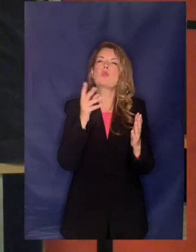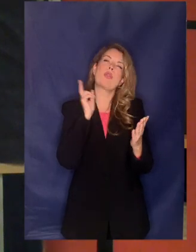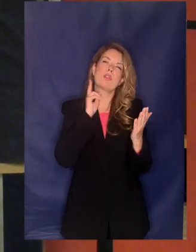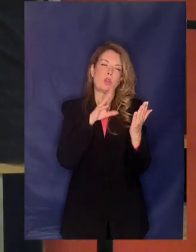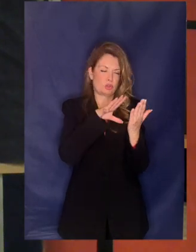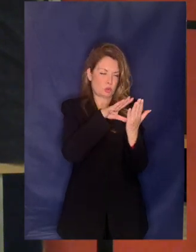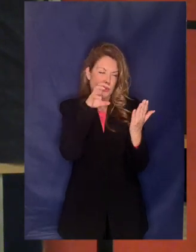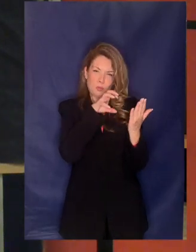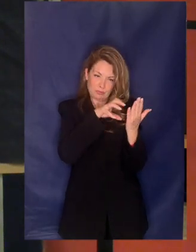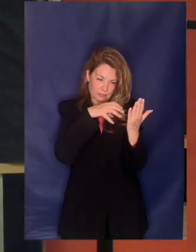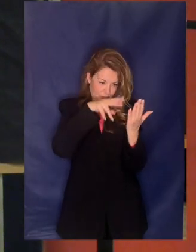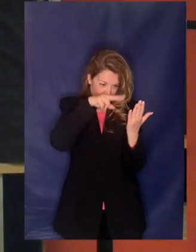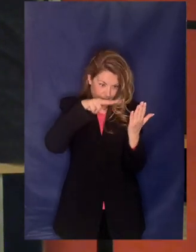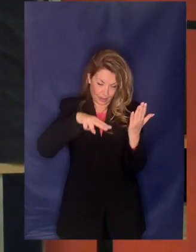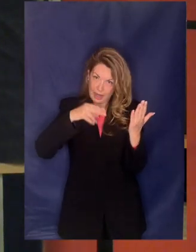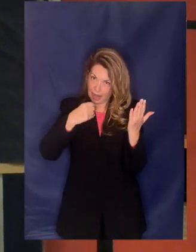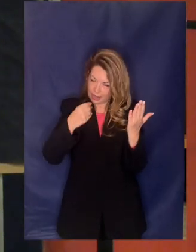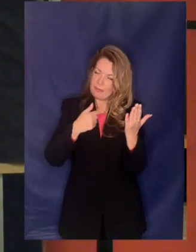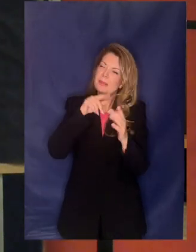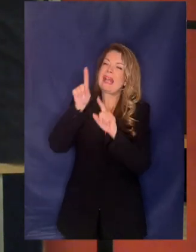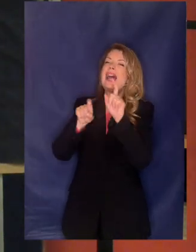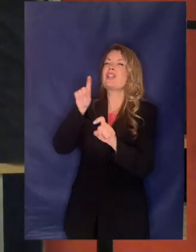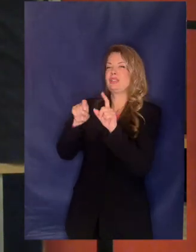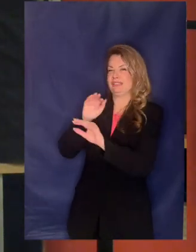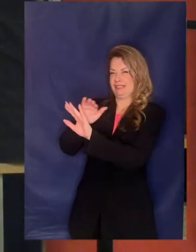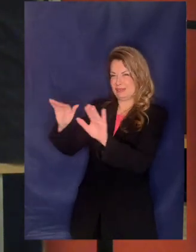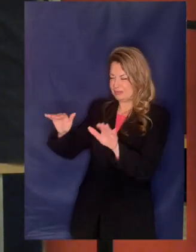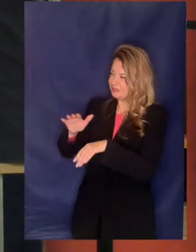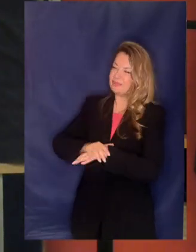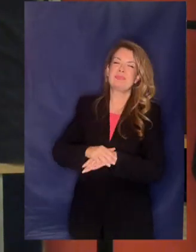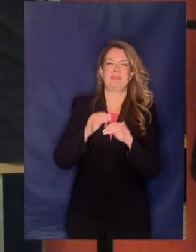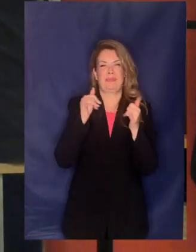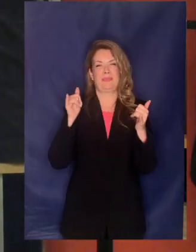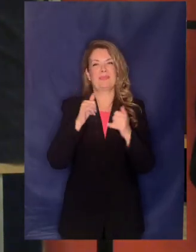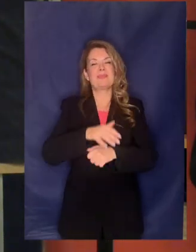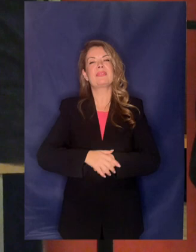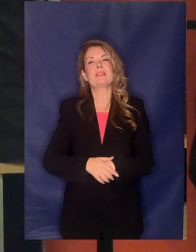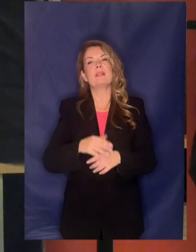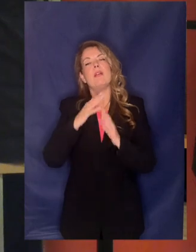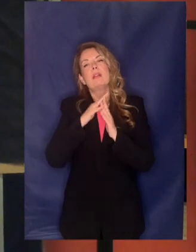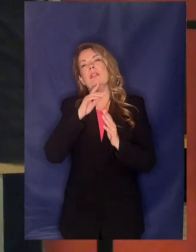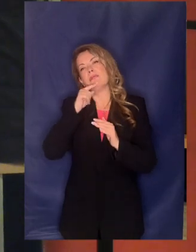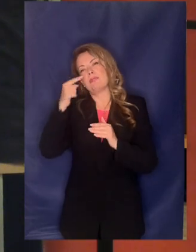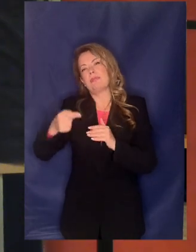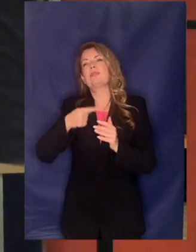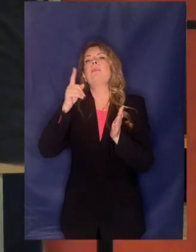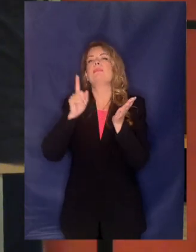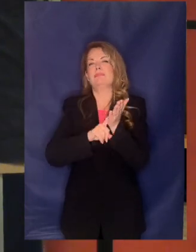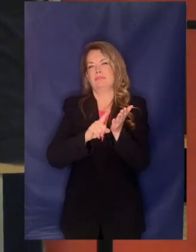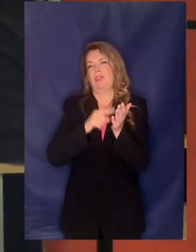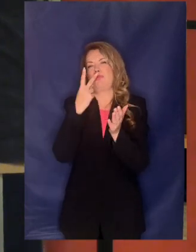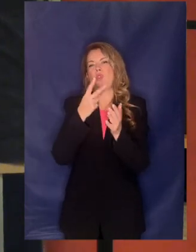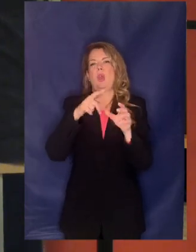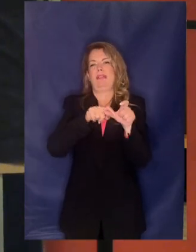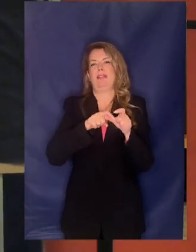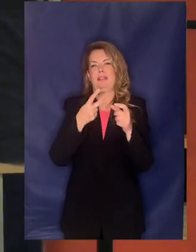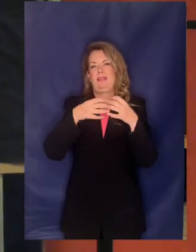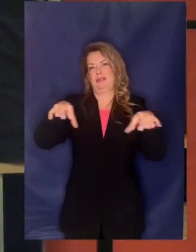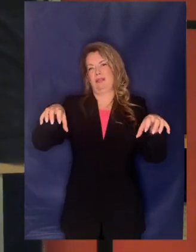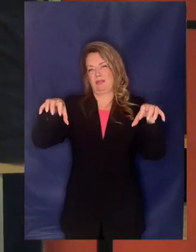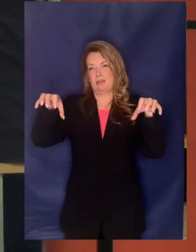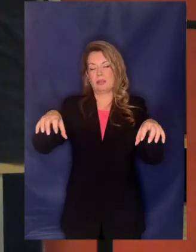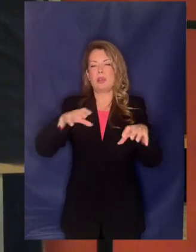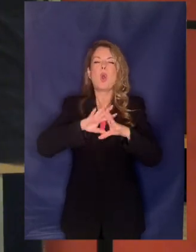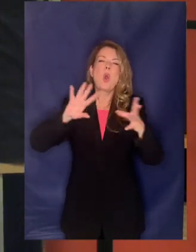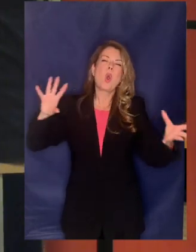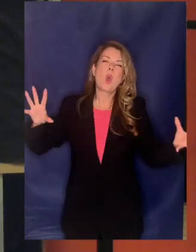και προσπάθησε βέβαια να βοηθήσει την ιστορία νομοθετώντας με τις δύο εταιρείες κοιτάξτε, αυτά